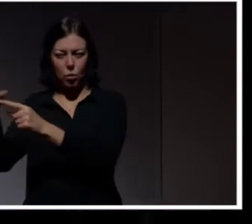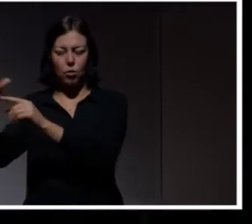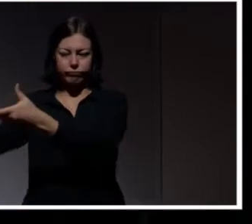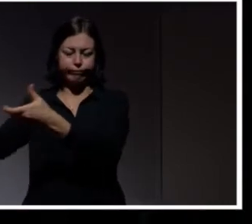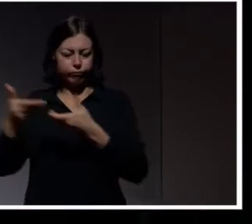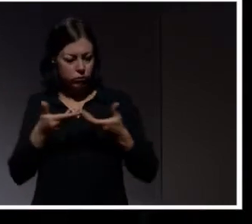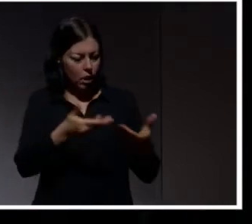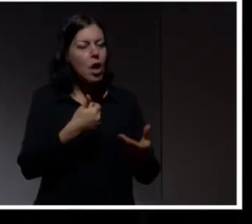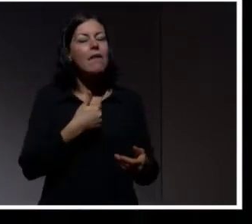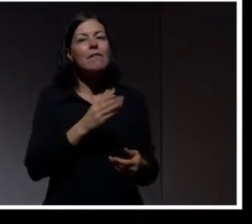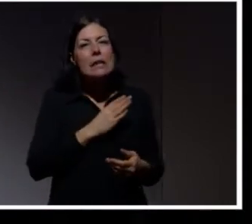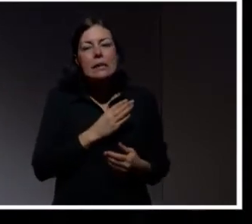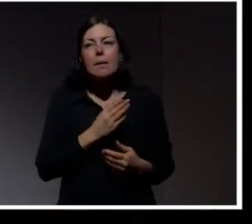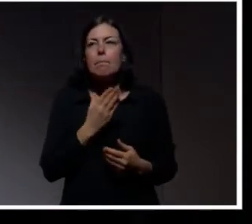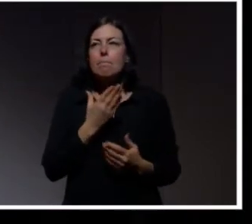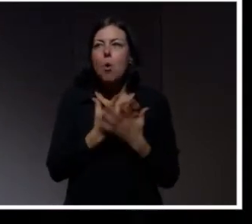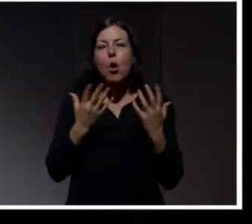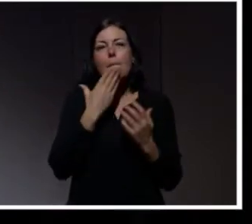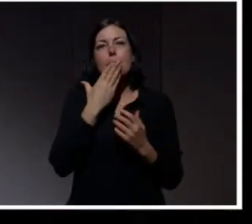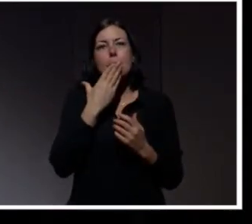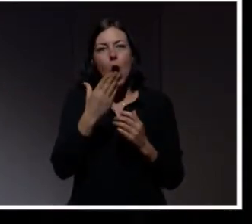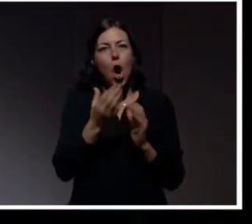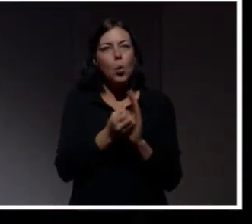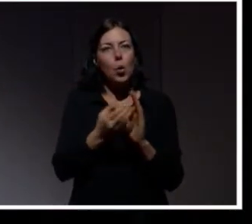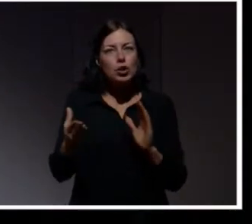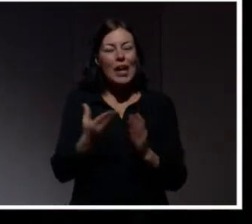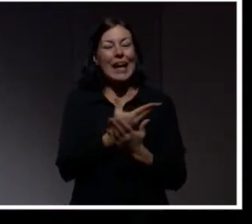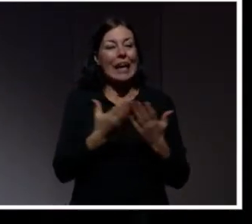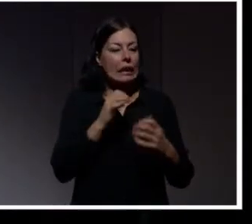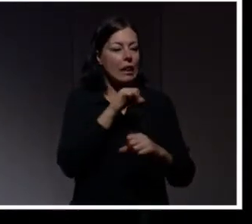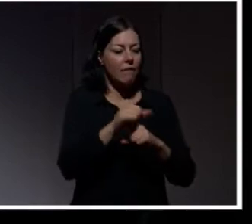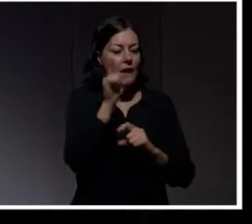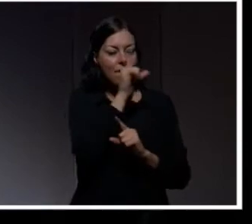goda skäl att inte tvinga folk att byta lösenord.